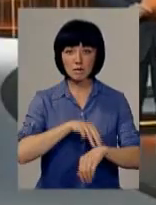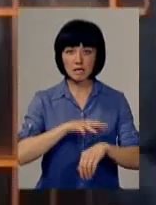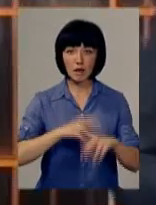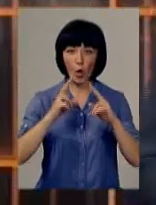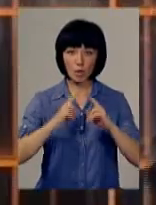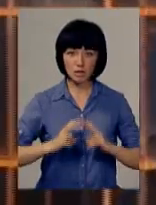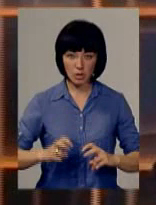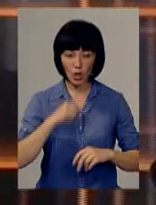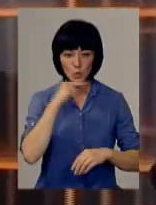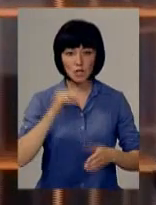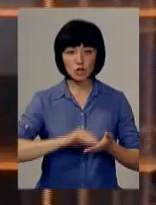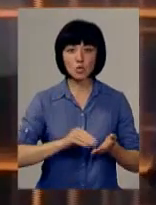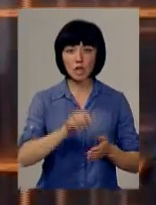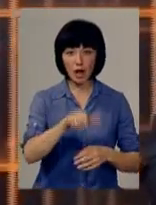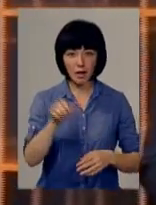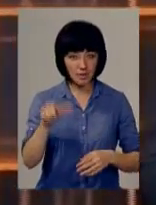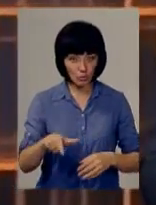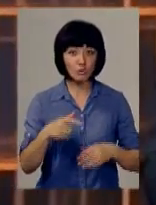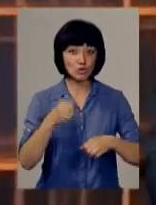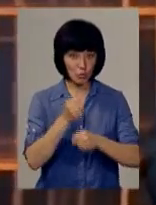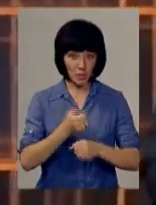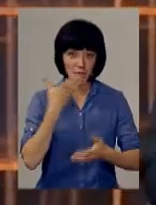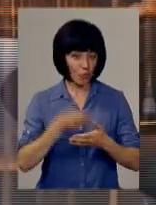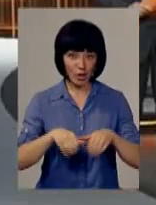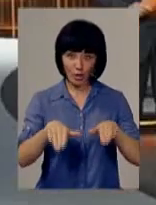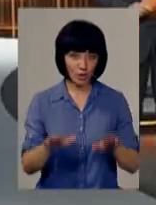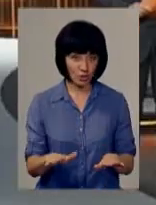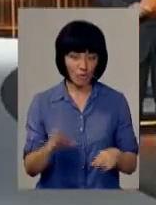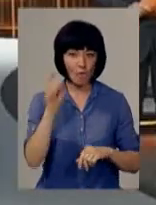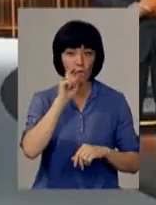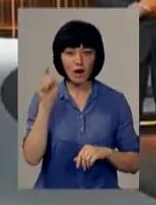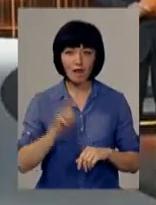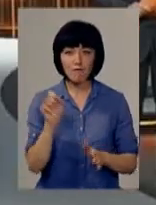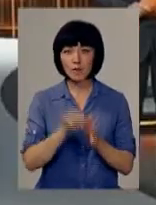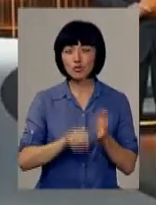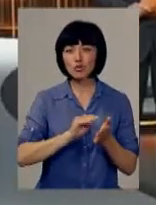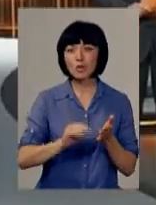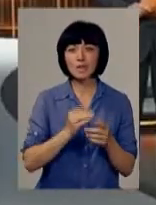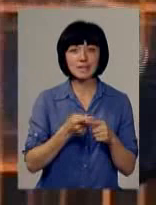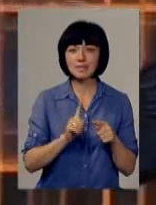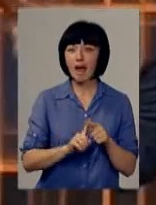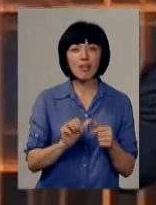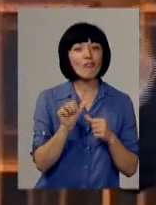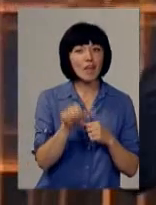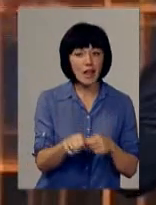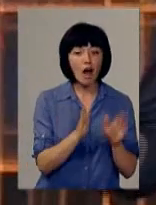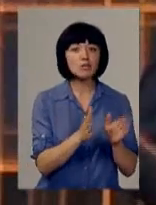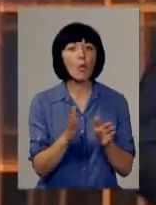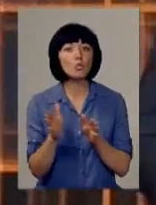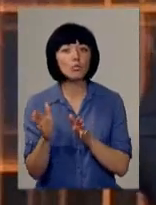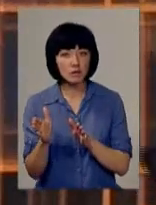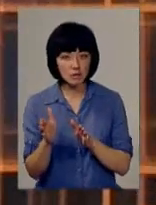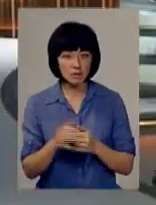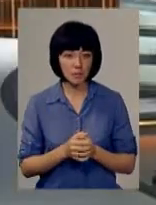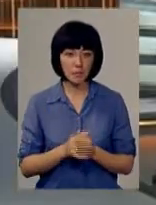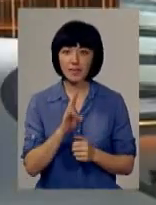розслідує, російські журналісти вже винесли свій вердикт. Мовляв, в Україні вбивство журналістів не виняток, а закономірність.